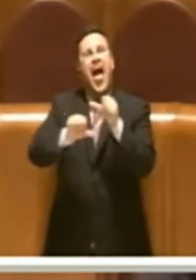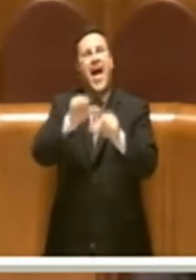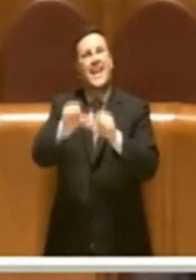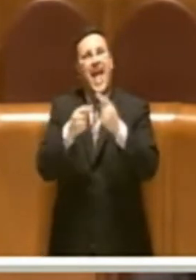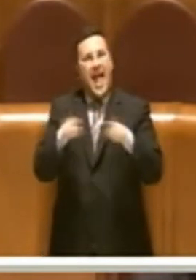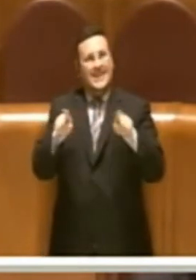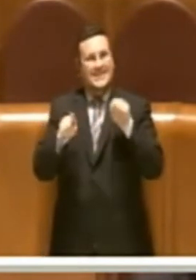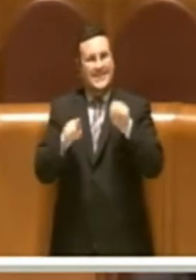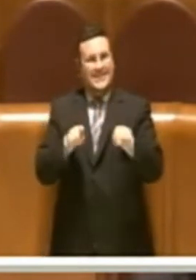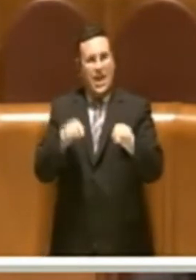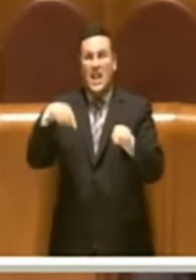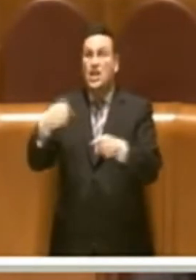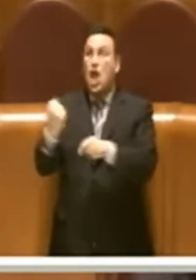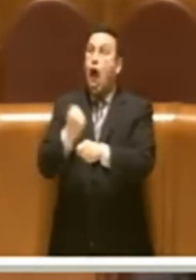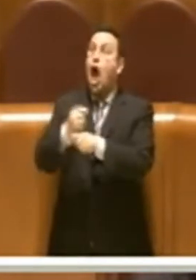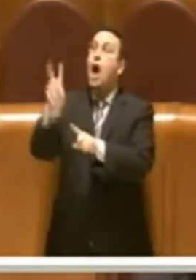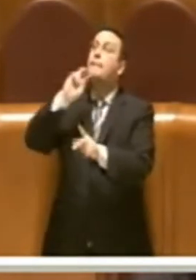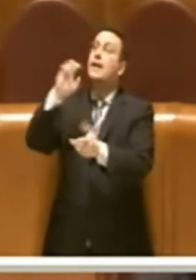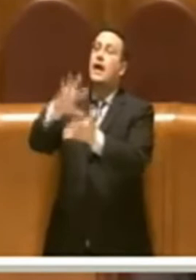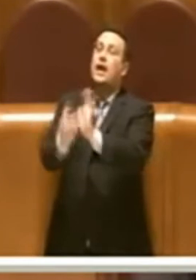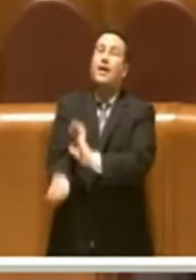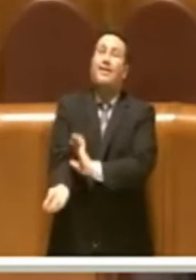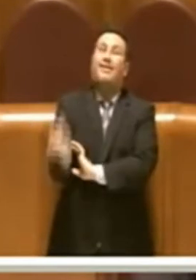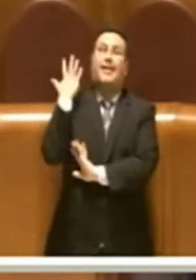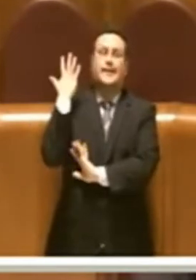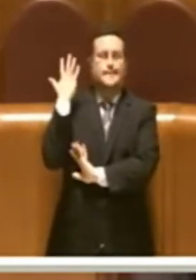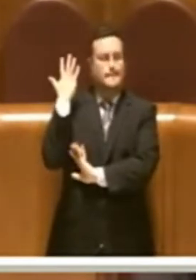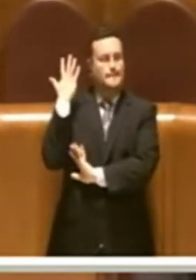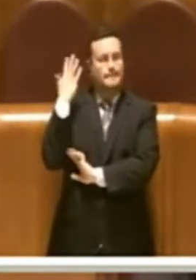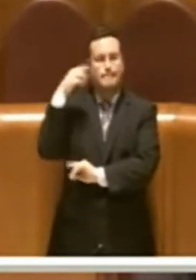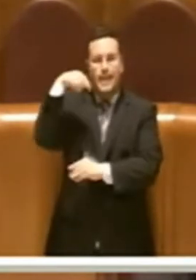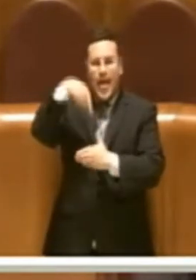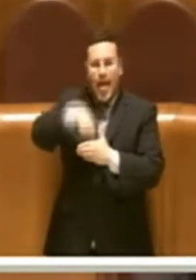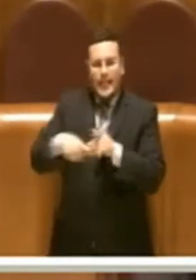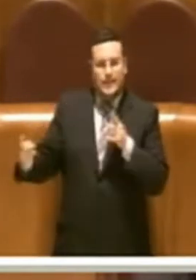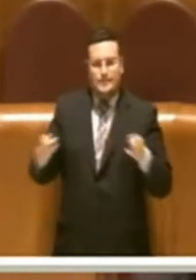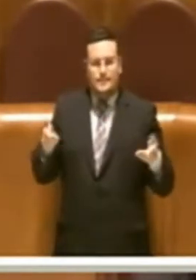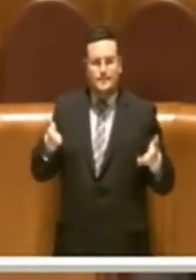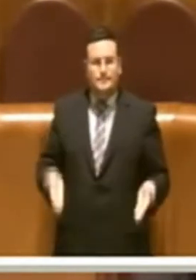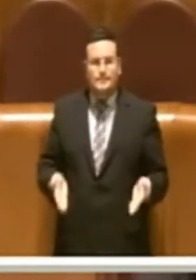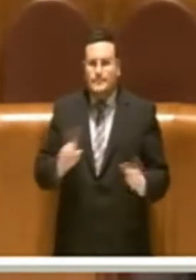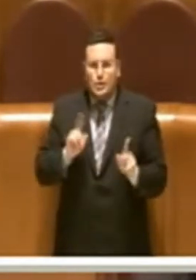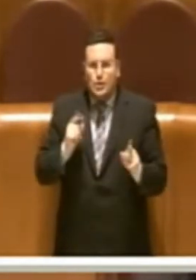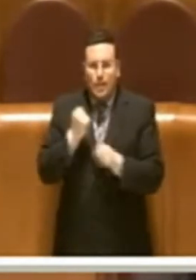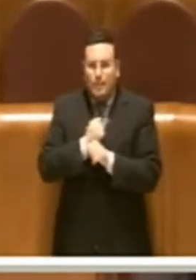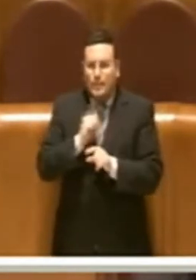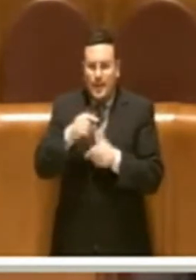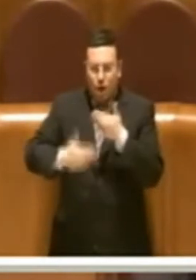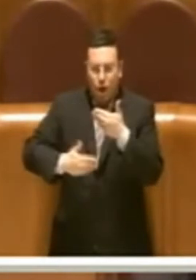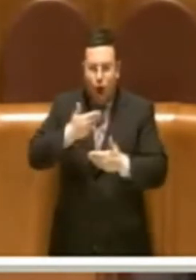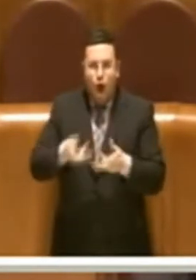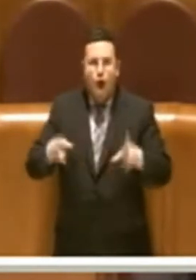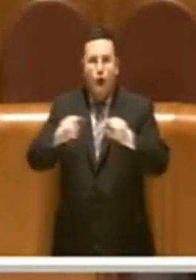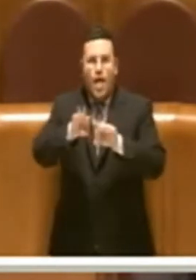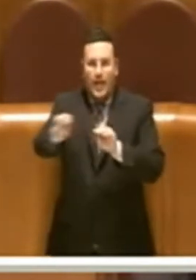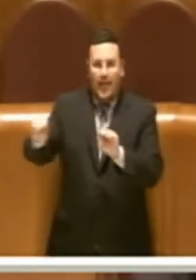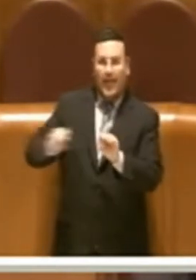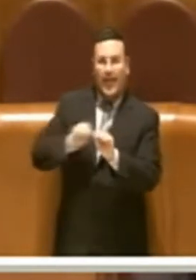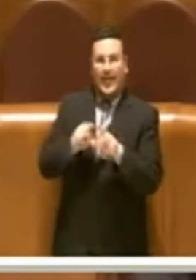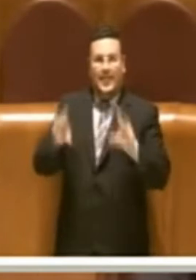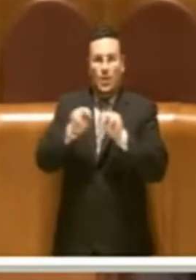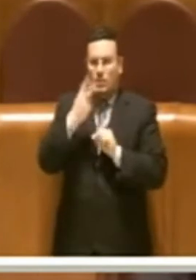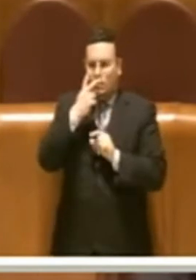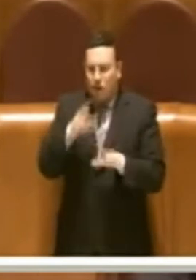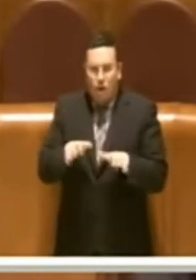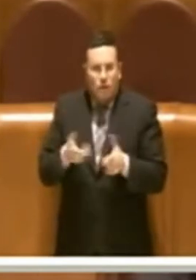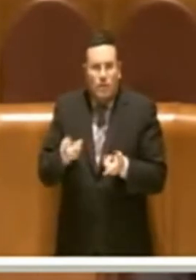stralciate non si è proceduta una rimodulazione perché ovviamente essendo a novembre non